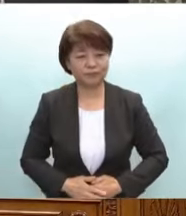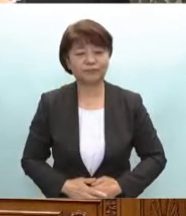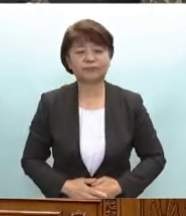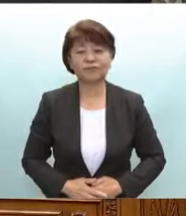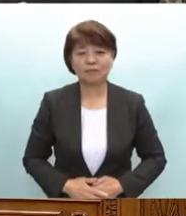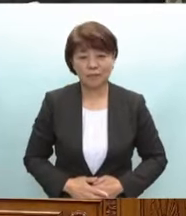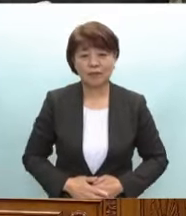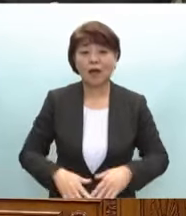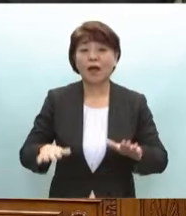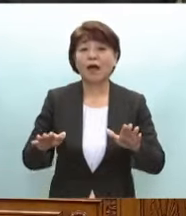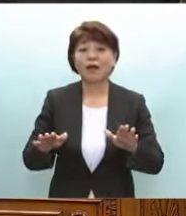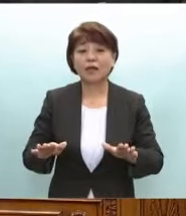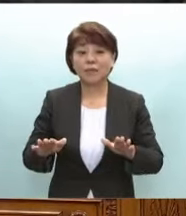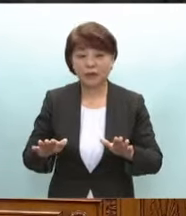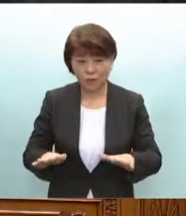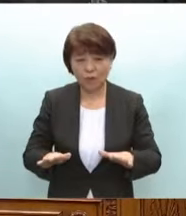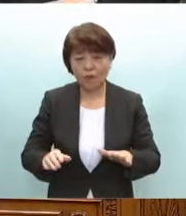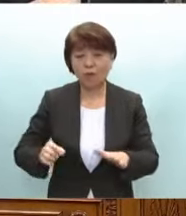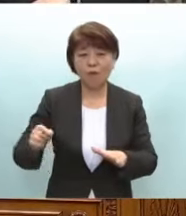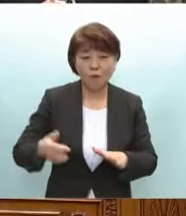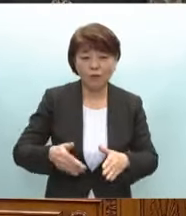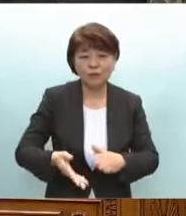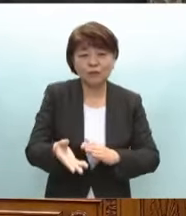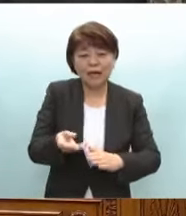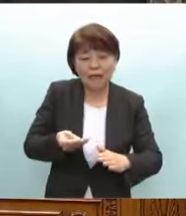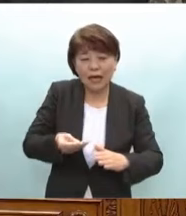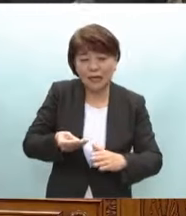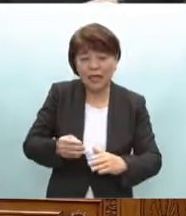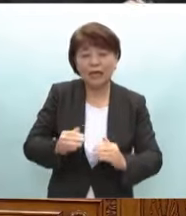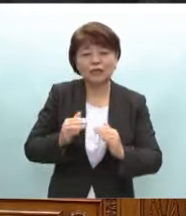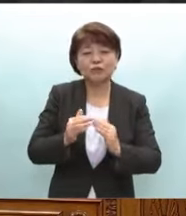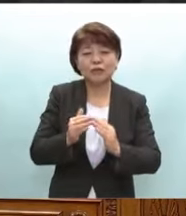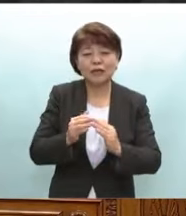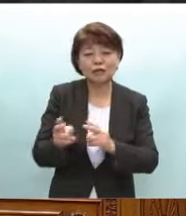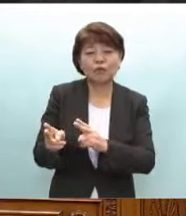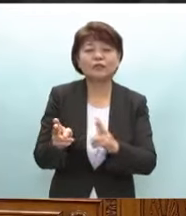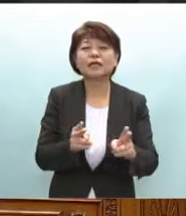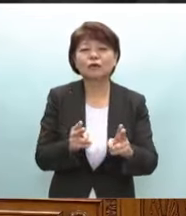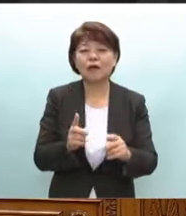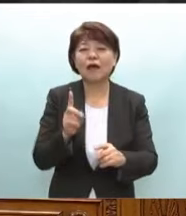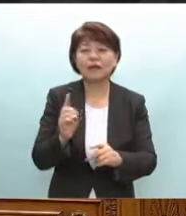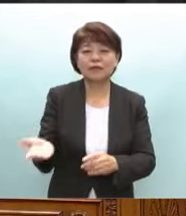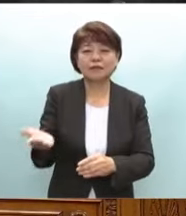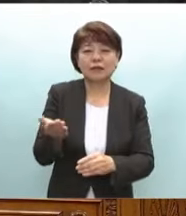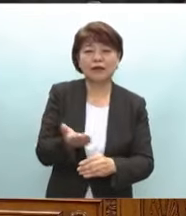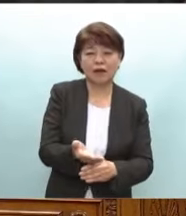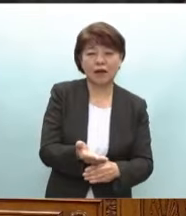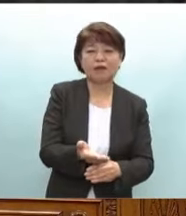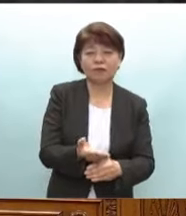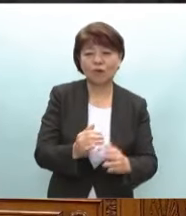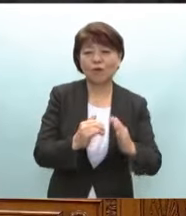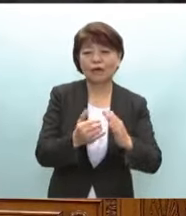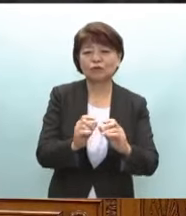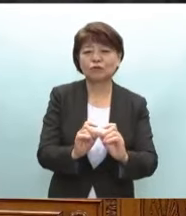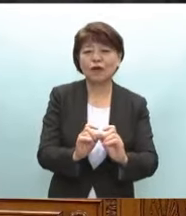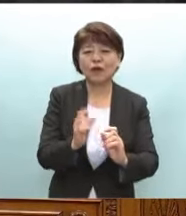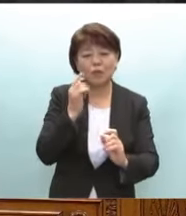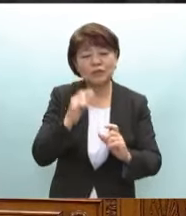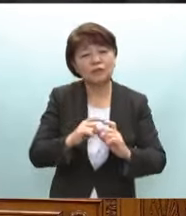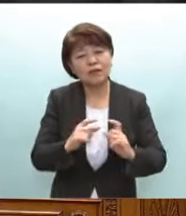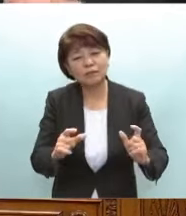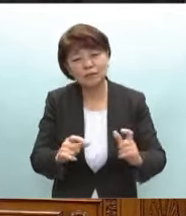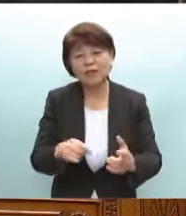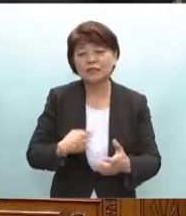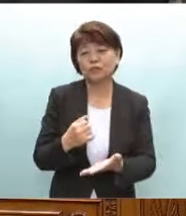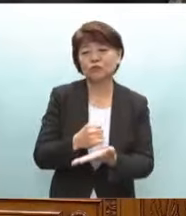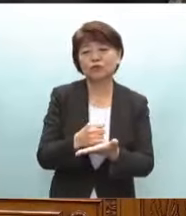ますただ現行の応急借り上げ住宅の制度では一旦割り当てられると家族が増えるなど事故都合